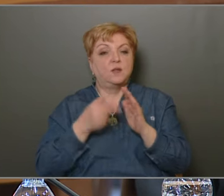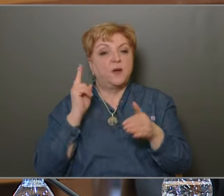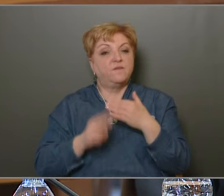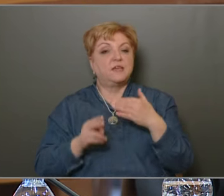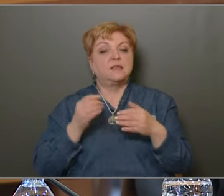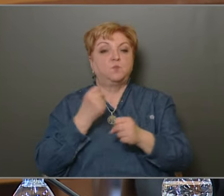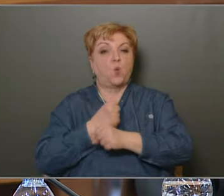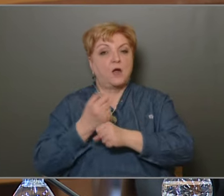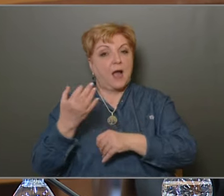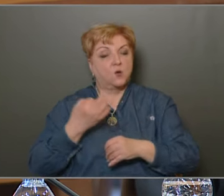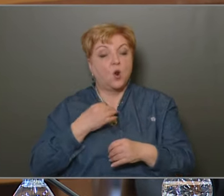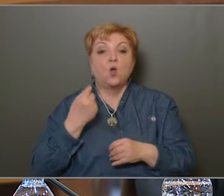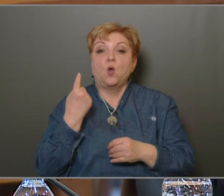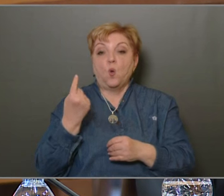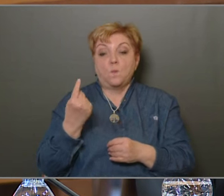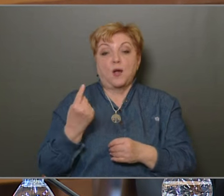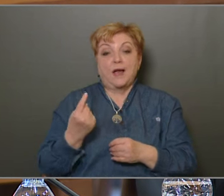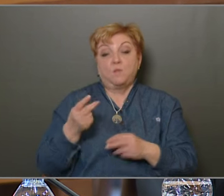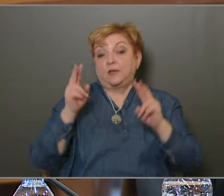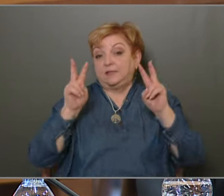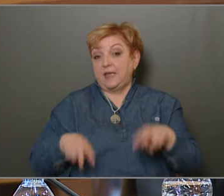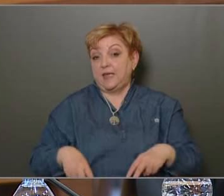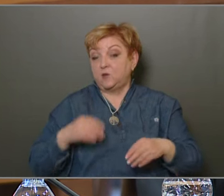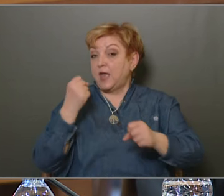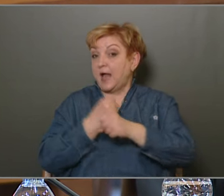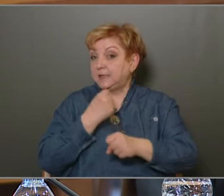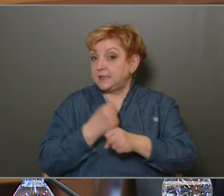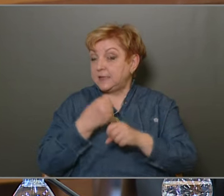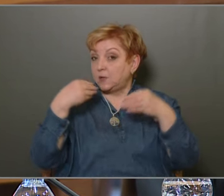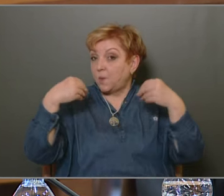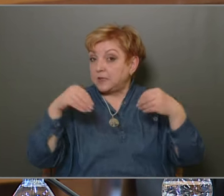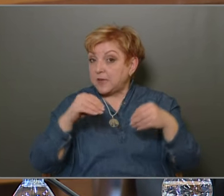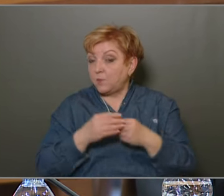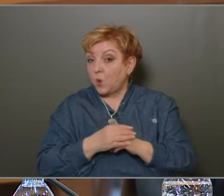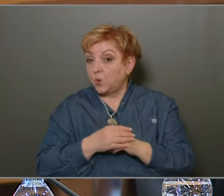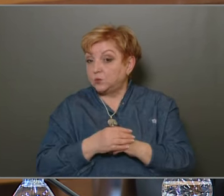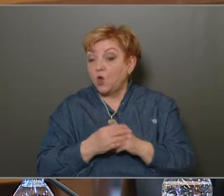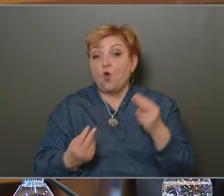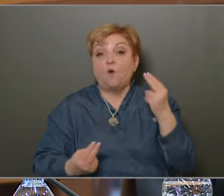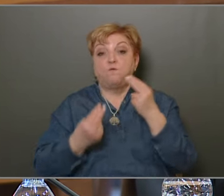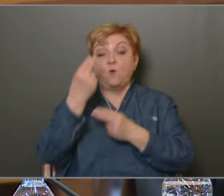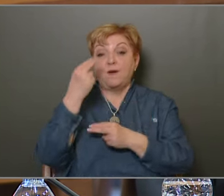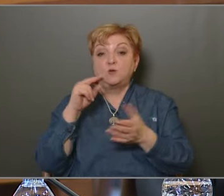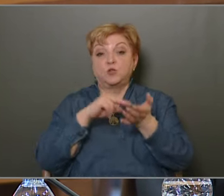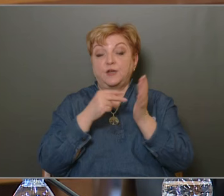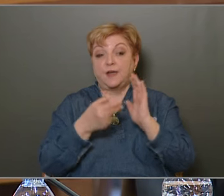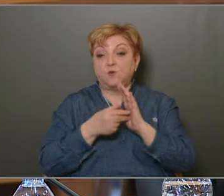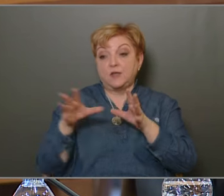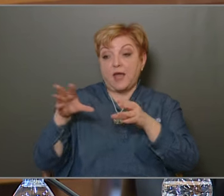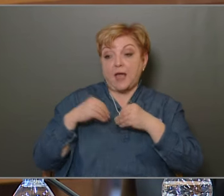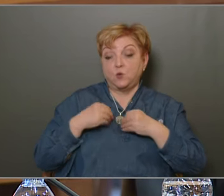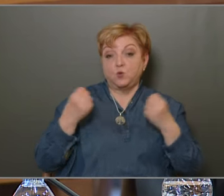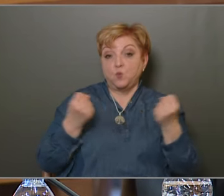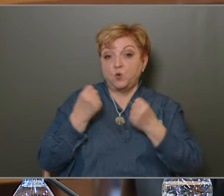munkájukról. Önmagában az a tény, hogy elkészítették beszámolójukat, a főváros és a kerület